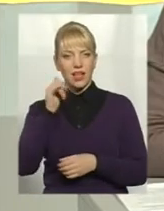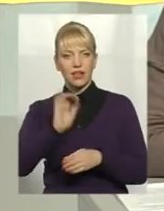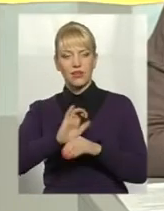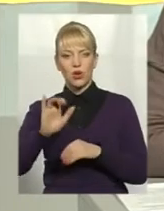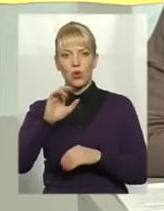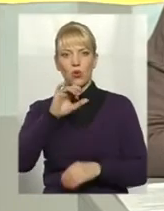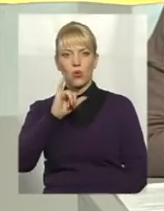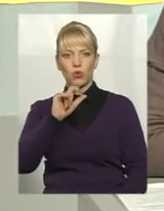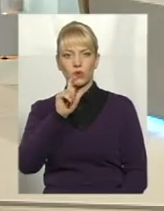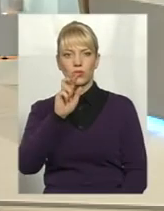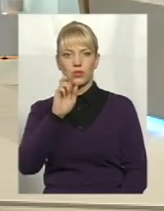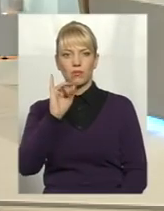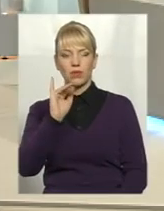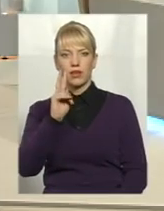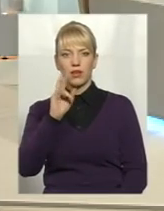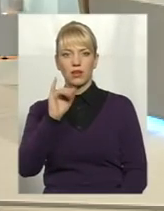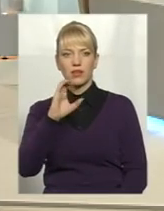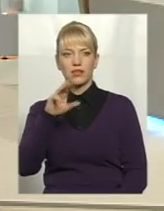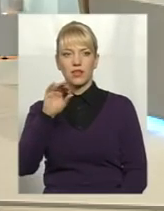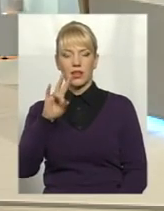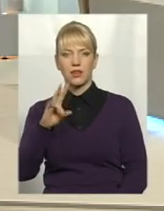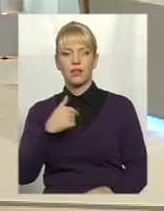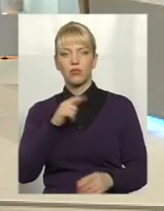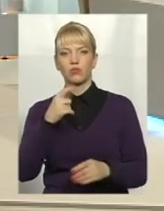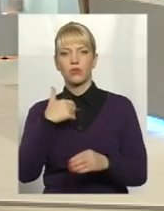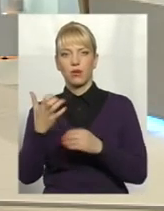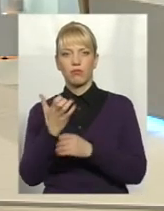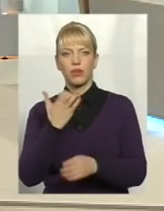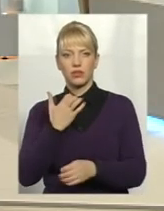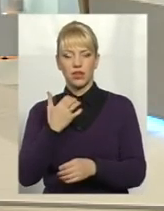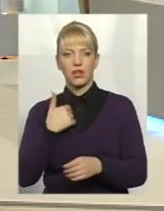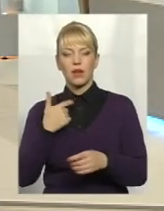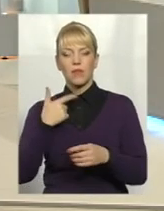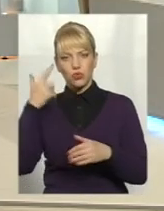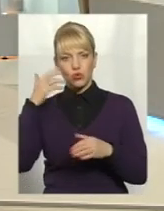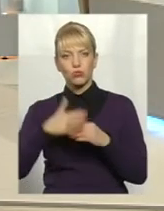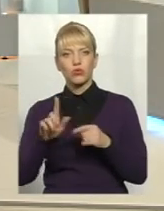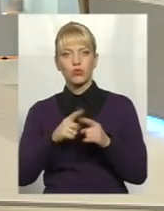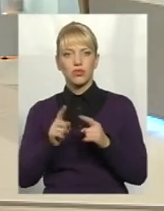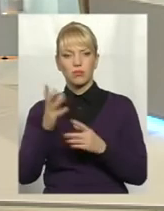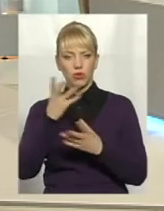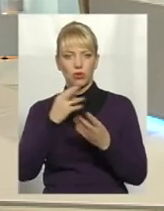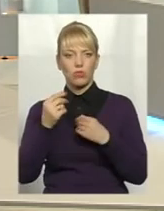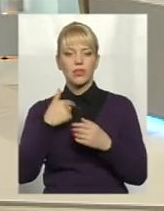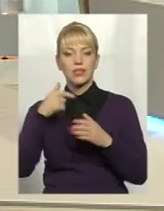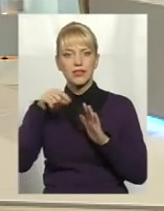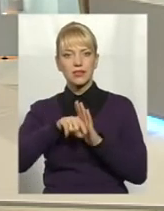прислали це лічиняк, ми зрозуміли, що це вже починається те саме. Тобто настільки наша реклама, що бренд хороший пішов